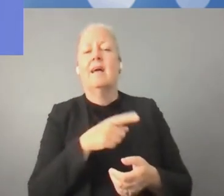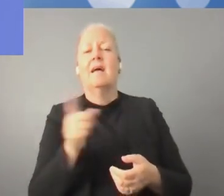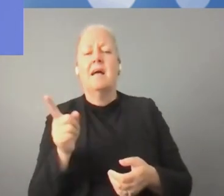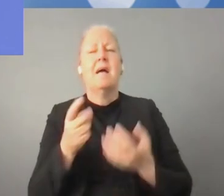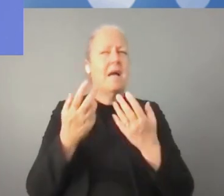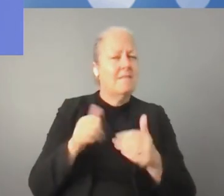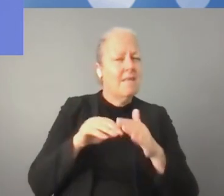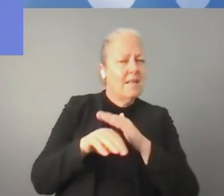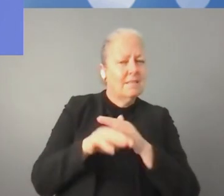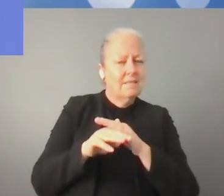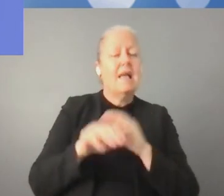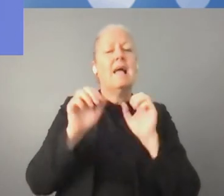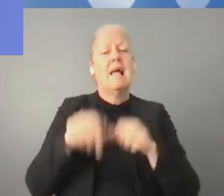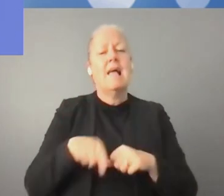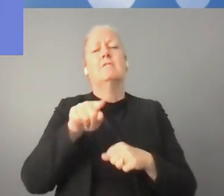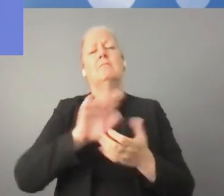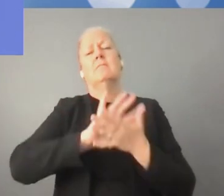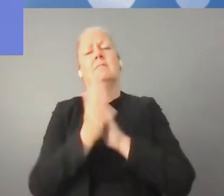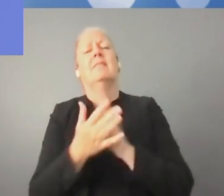هذه الثورة الرقمية.